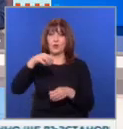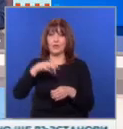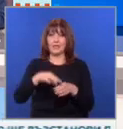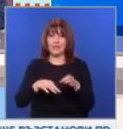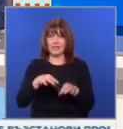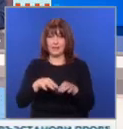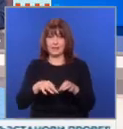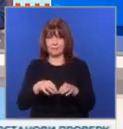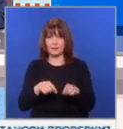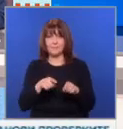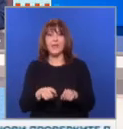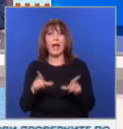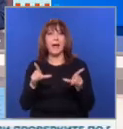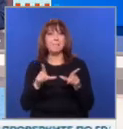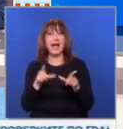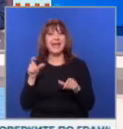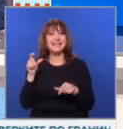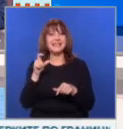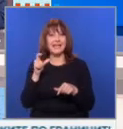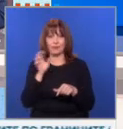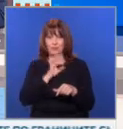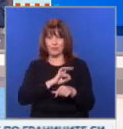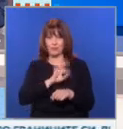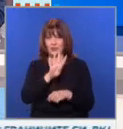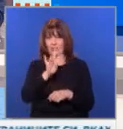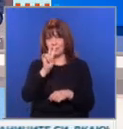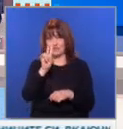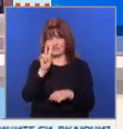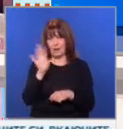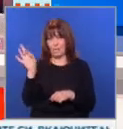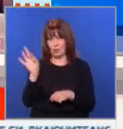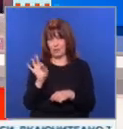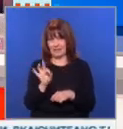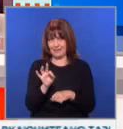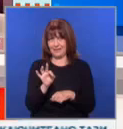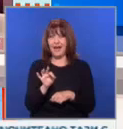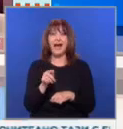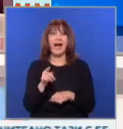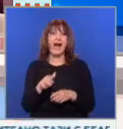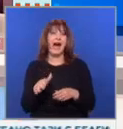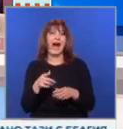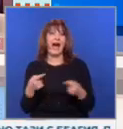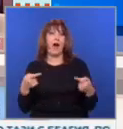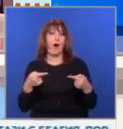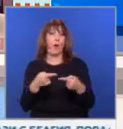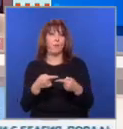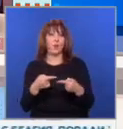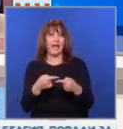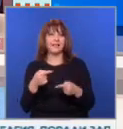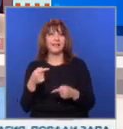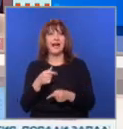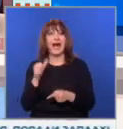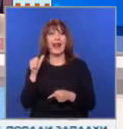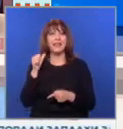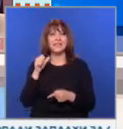Настоящият проевропейски държавен глава Майя Сандо получи над 42 на 100 от гласовете, а основният и проруски опонент